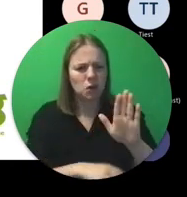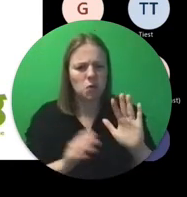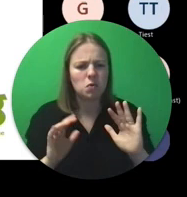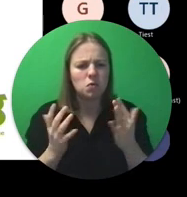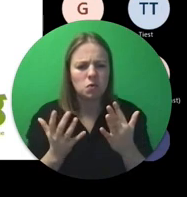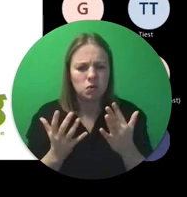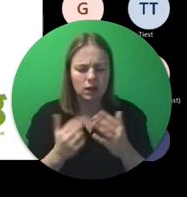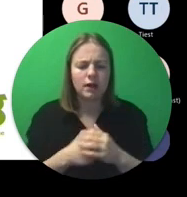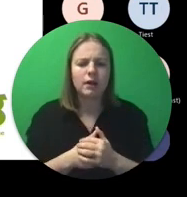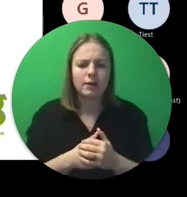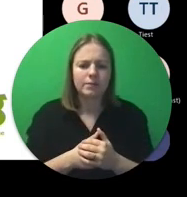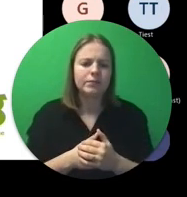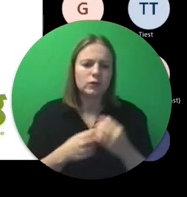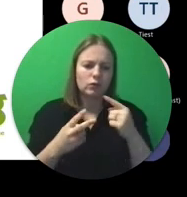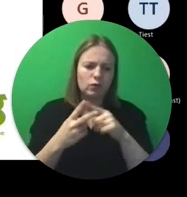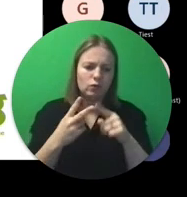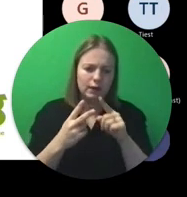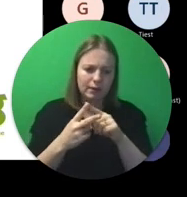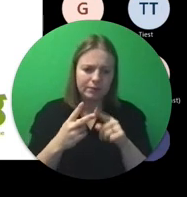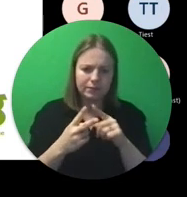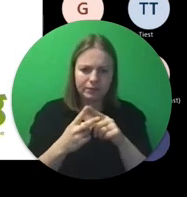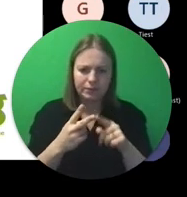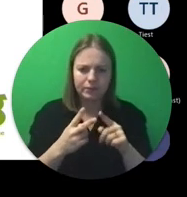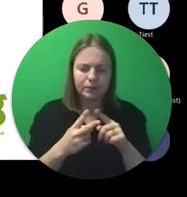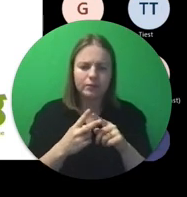jou? Wel, dat zit vooral op twee sporen.